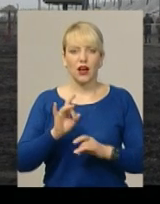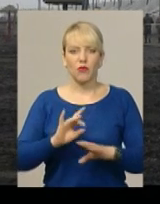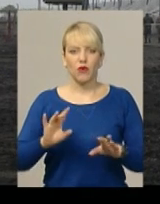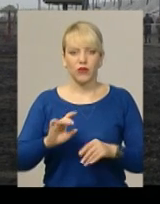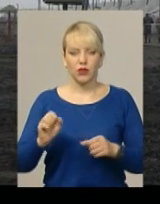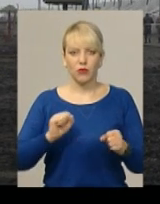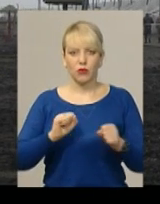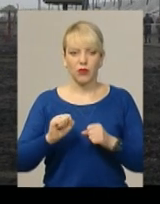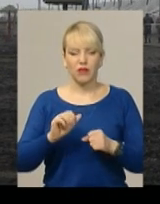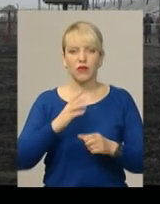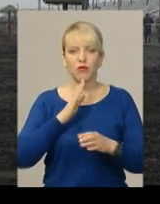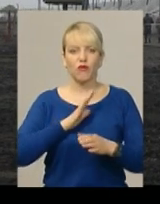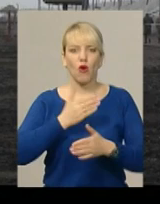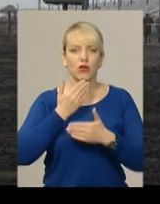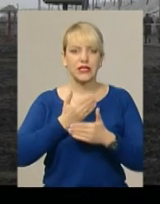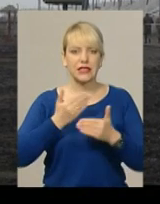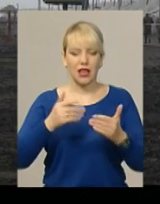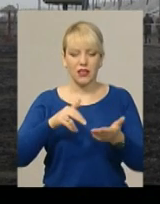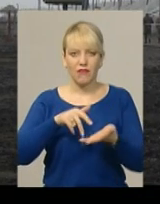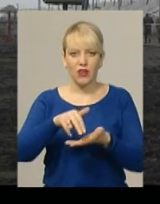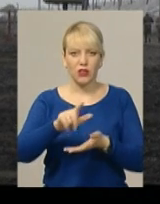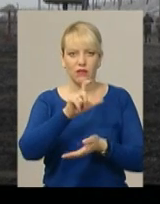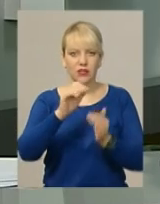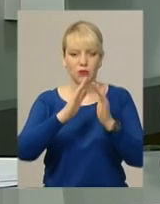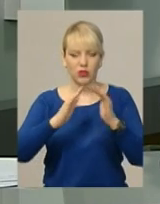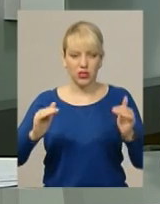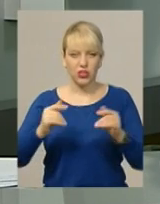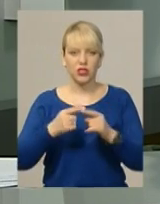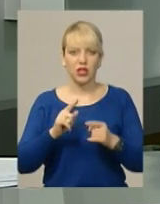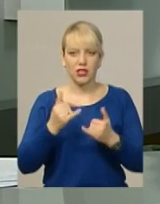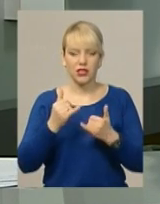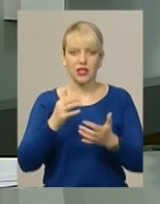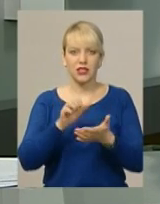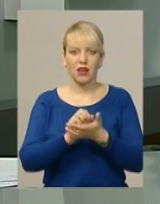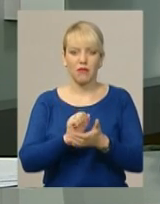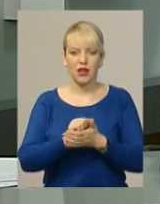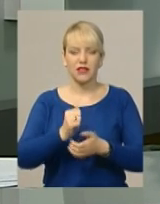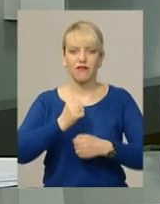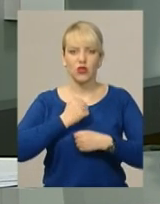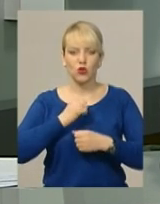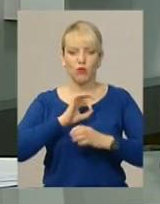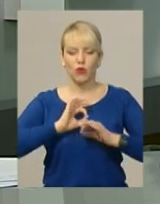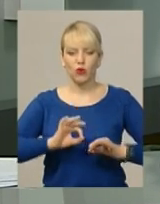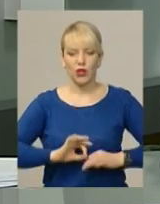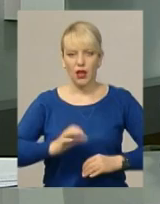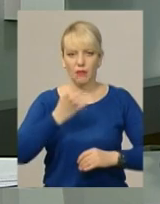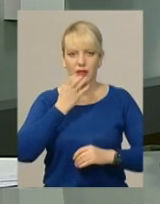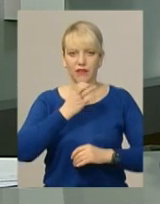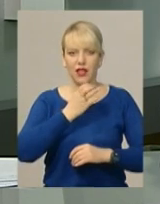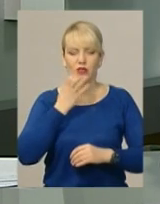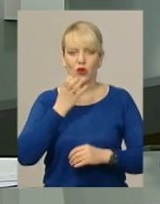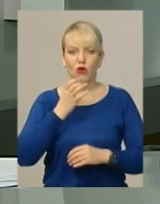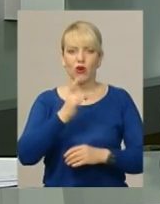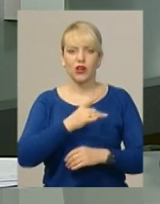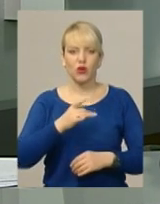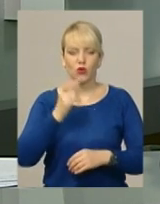боєць останнім вибігами з бліндажа. Наразі справою займається військова прокуратура Південного регіону України. За фактом необережного знищення або